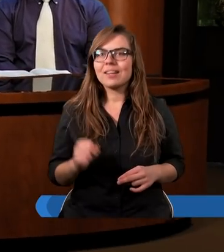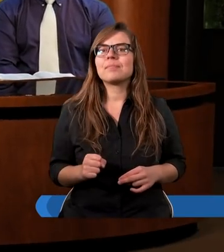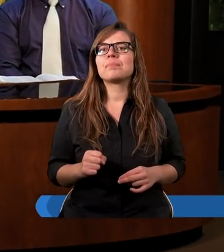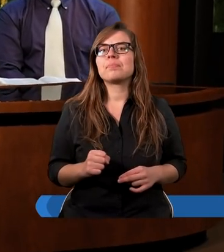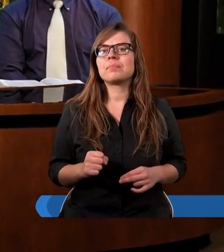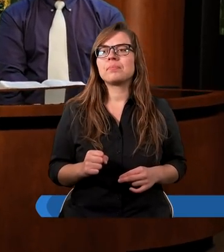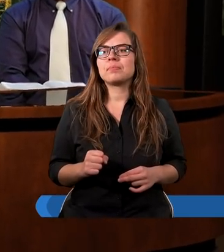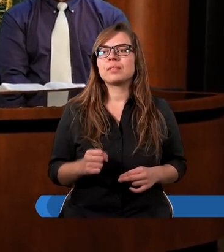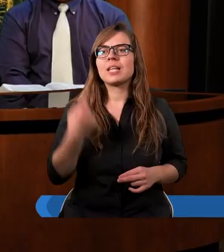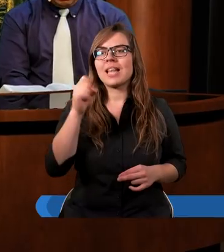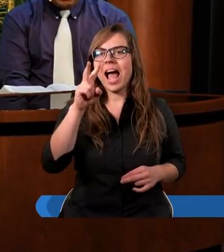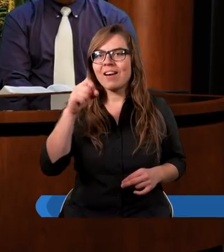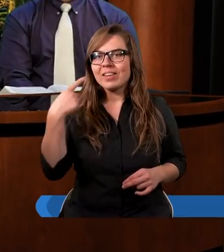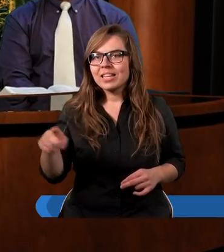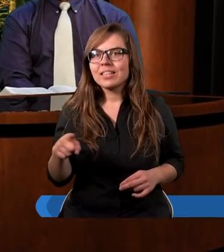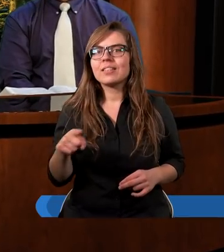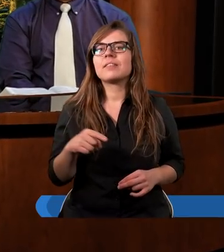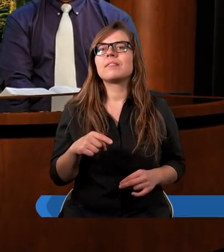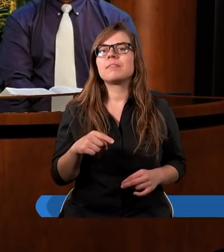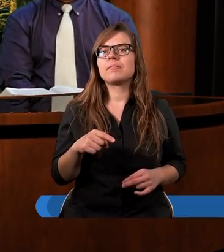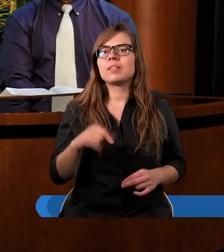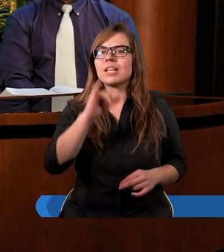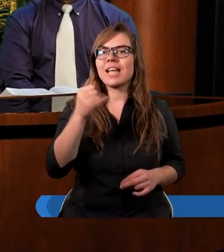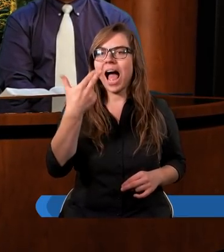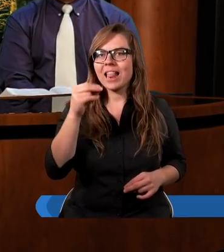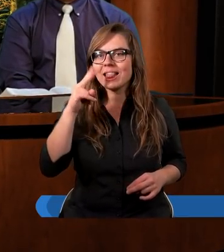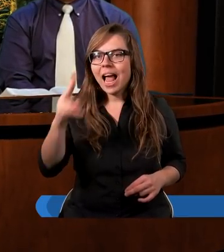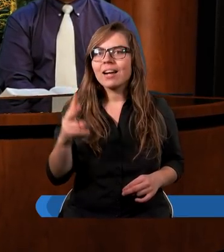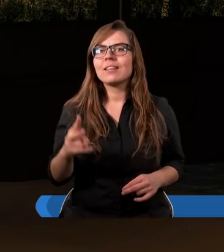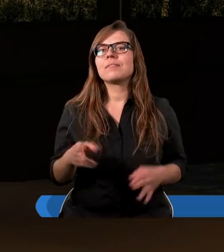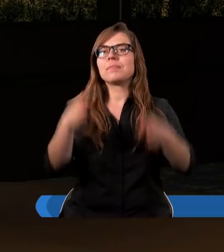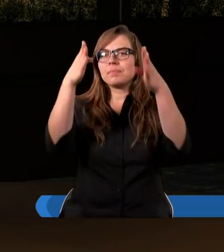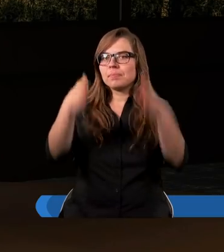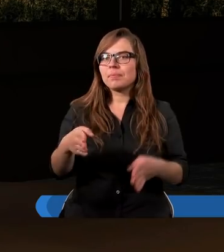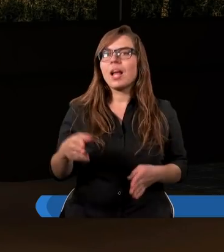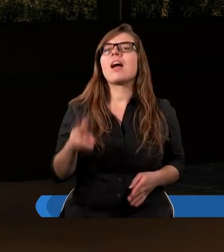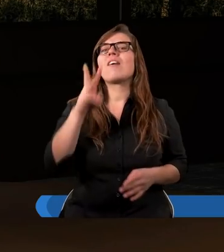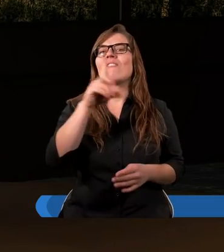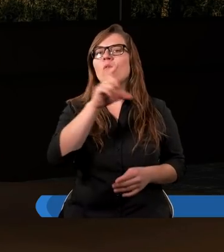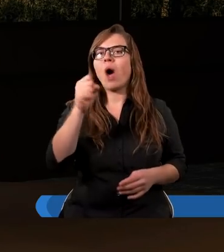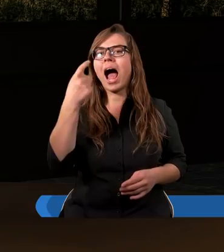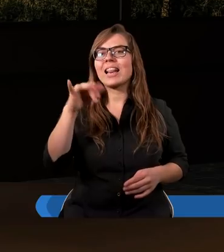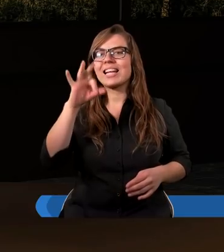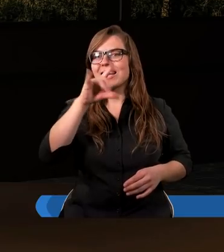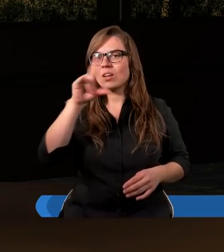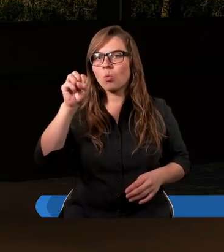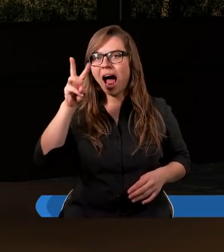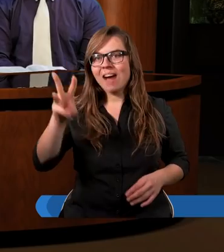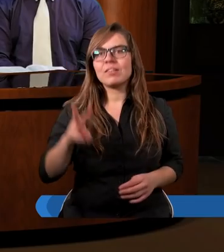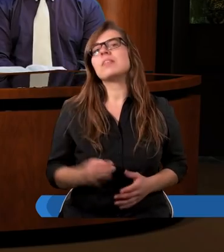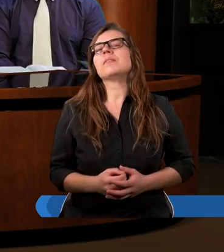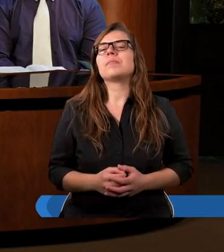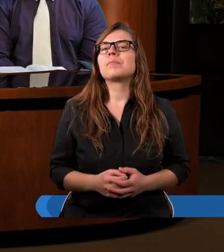Dawid, Janek, a ja mam na imię Władysław.